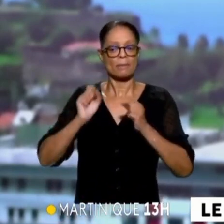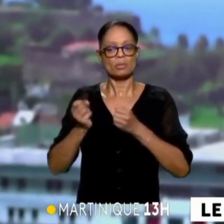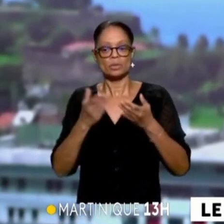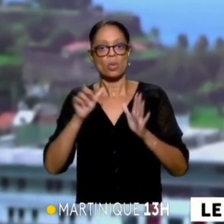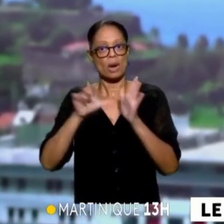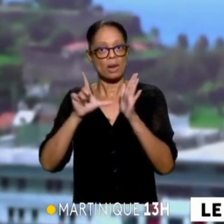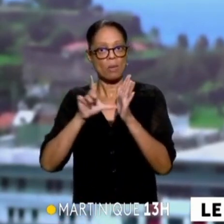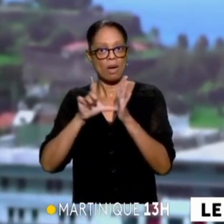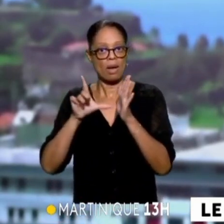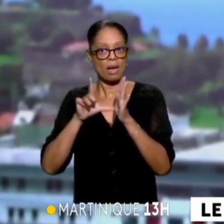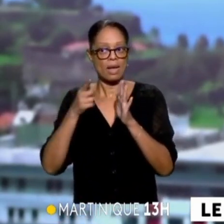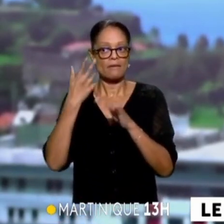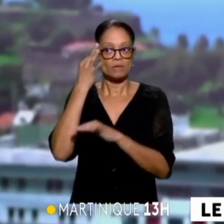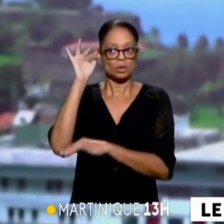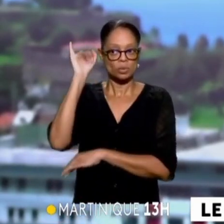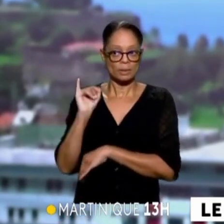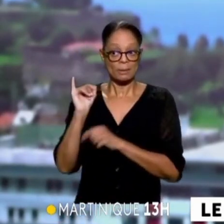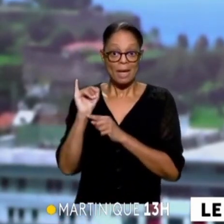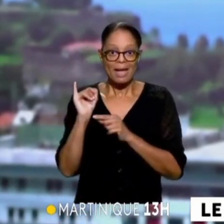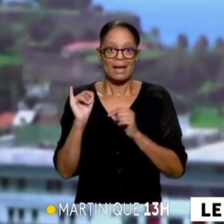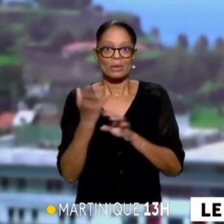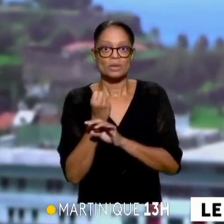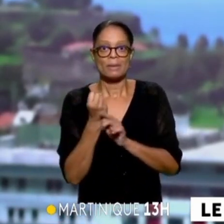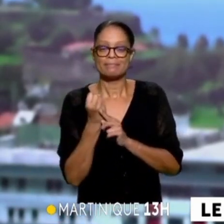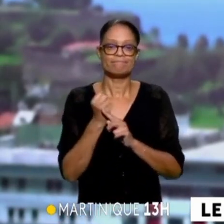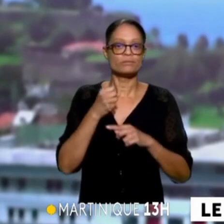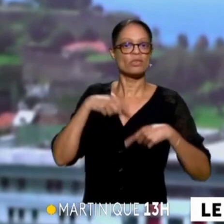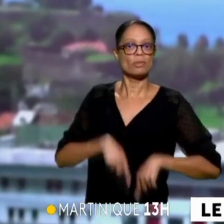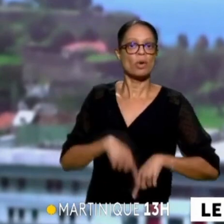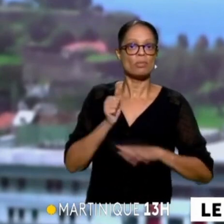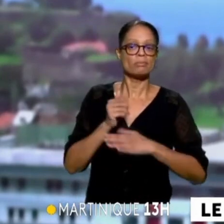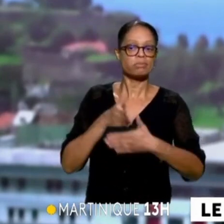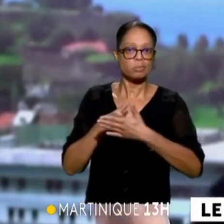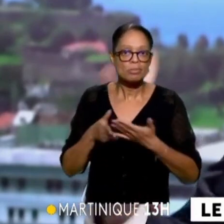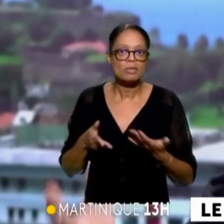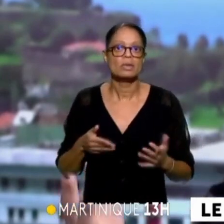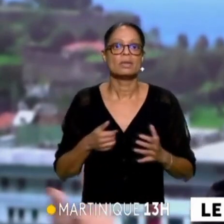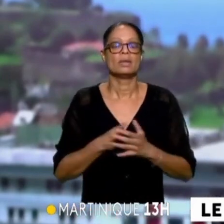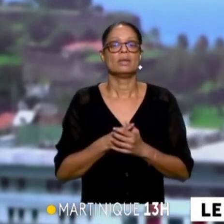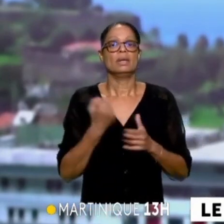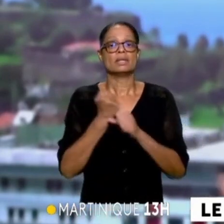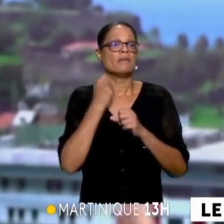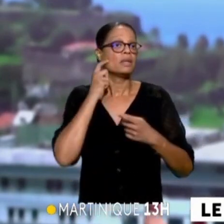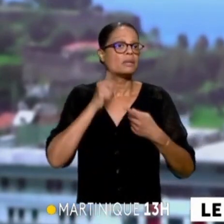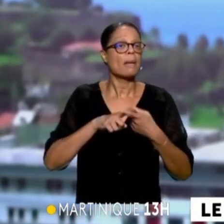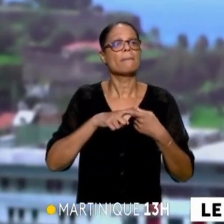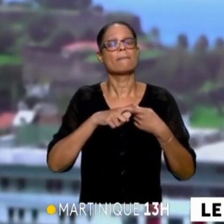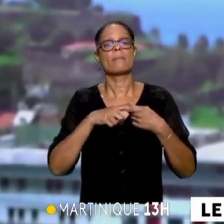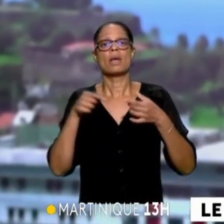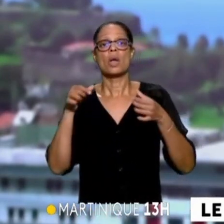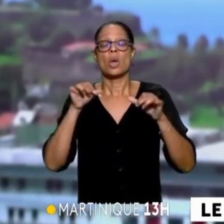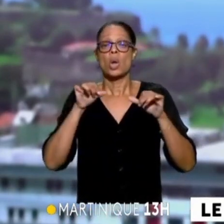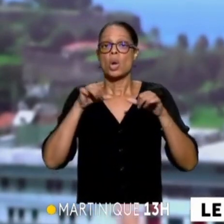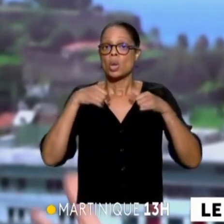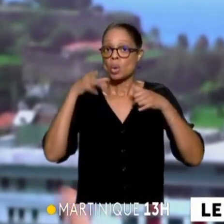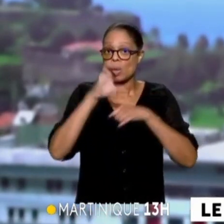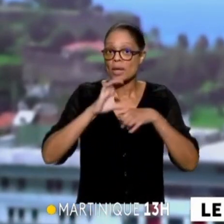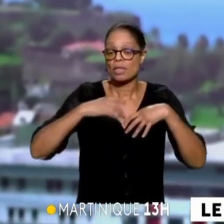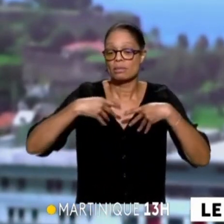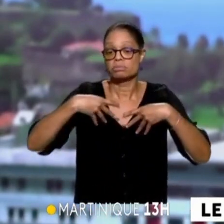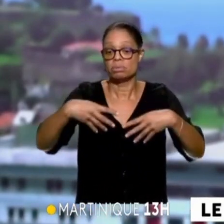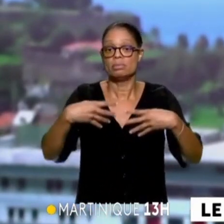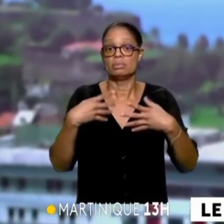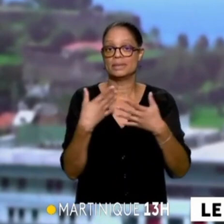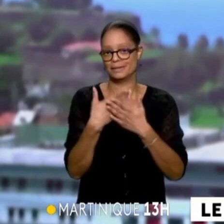le sujet qui serait passée d'ailleurs si le gouvernement n'avait pas fait de'obstruction. On travaille sur les questions du chlordécone aussi, qui est une problématique que vous